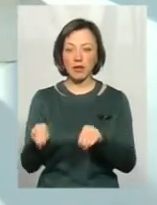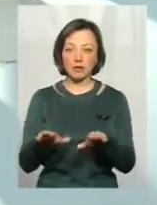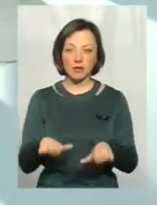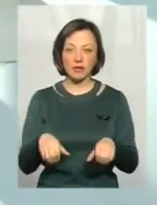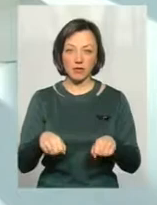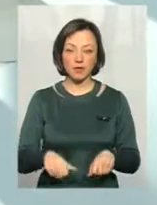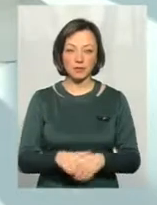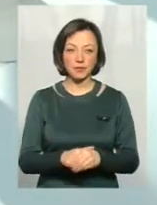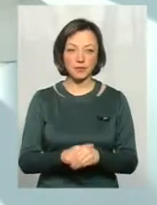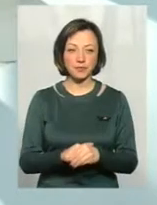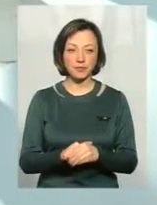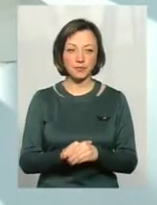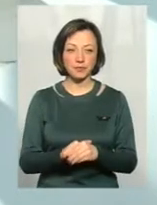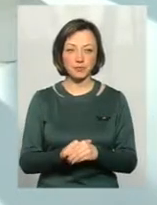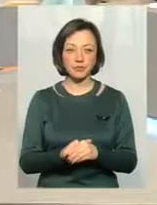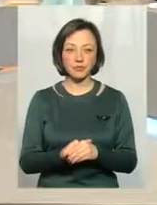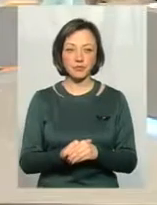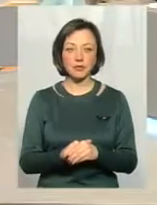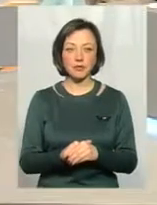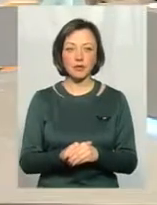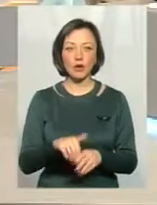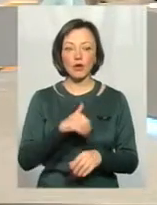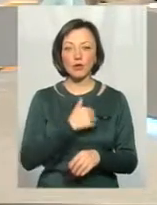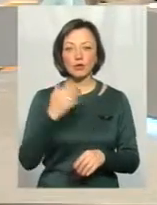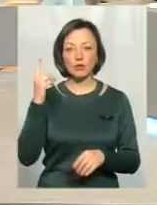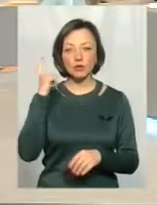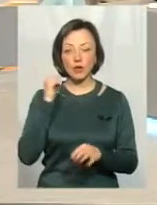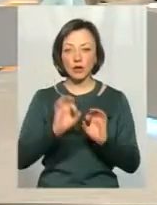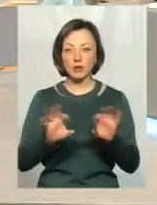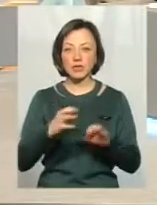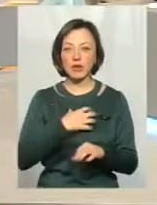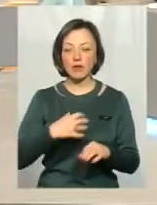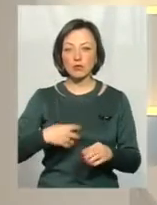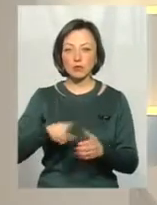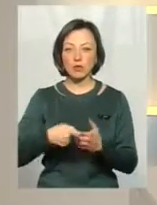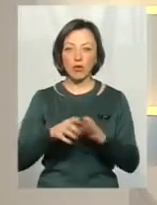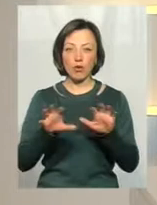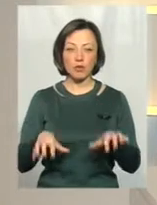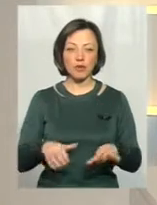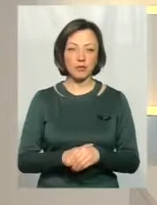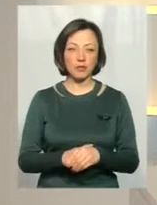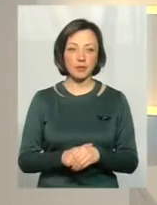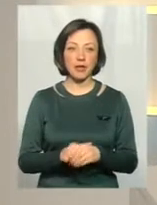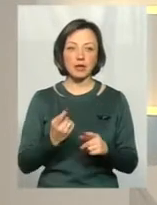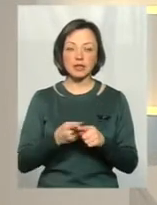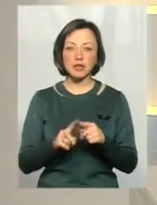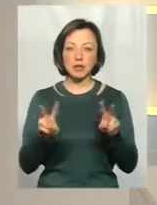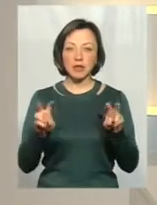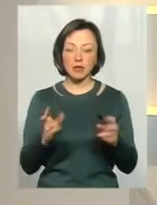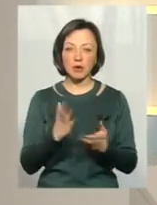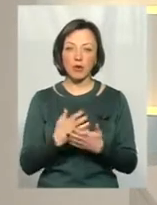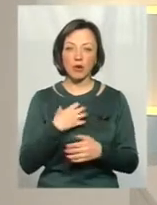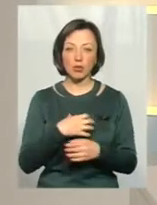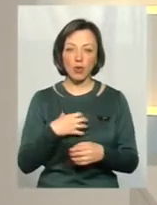владу. Говоріться прямо з народу. Хочу, щоб ми послухали ще й коментар Славутського міського голови Василя Сидора, для якого ця тема також є